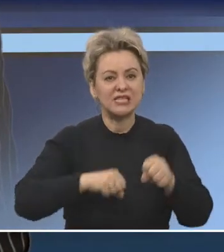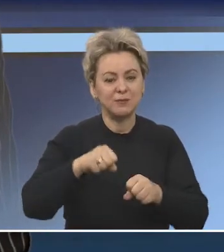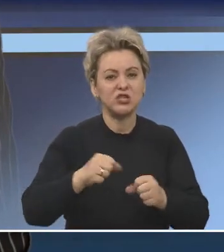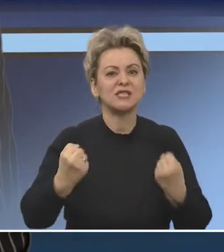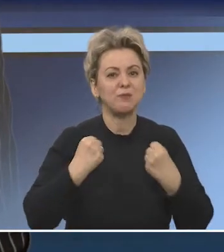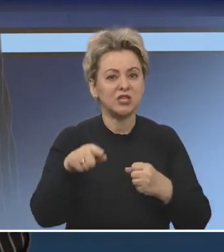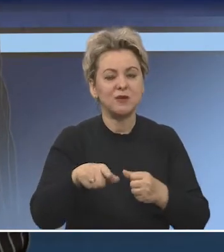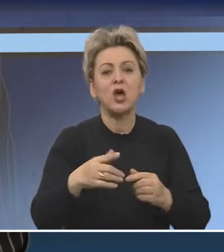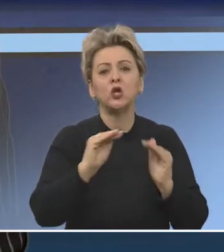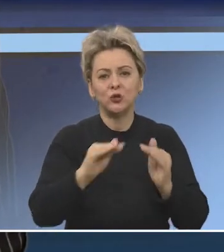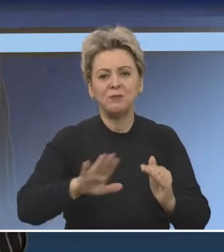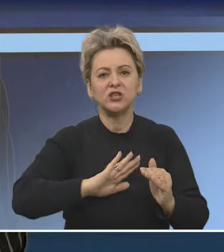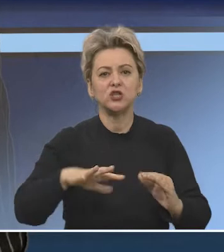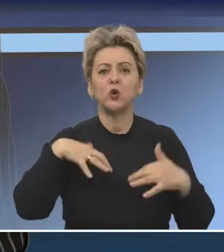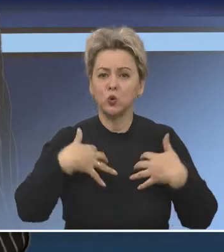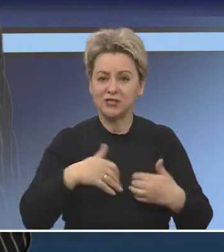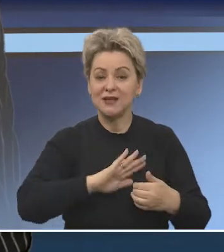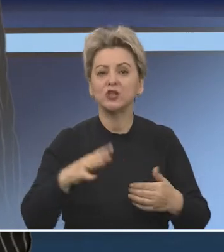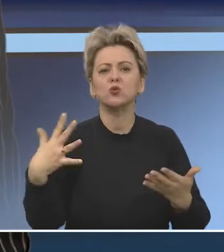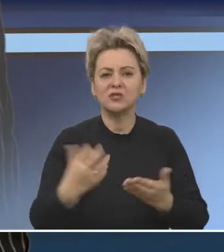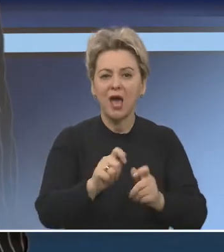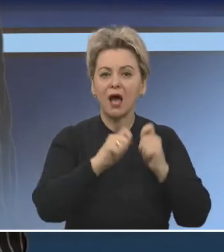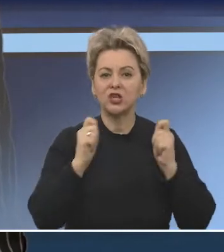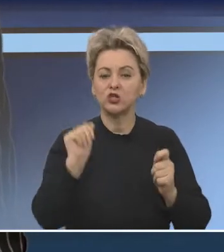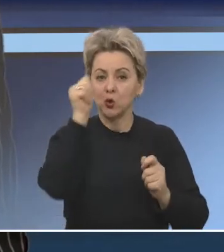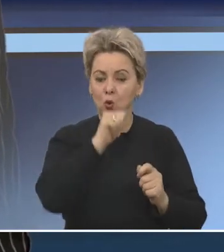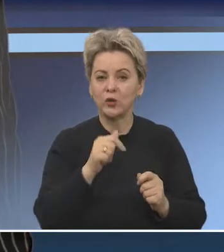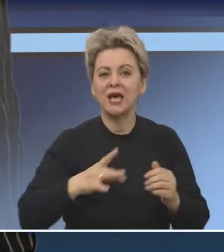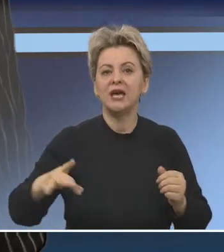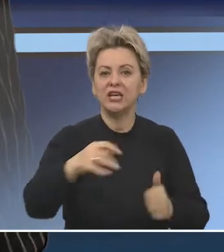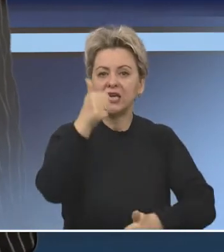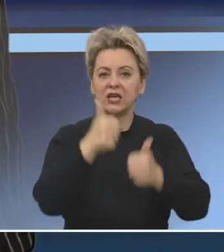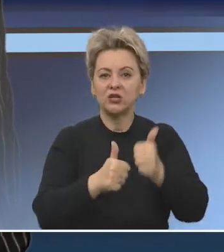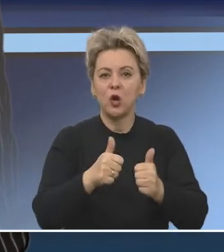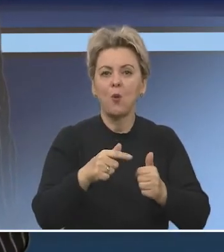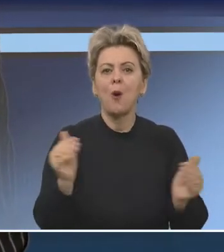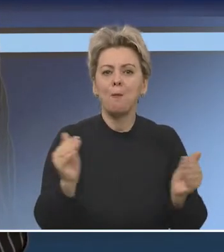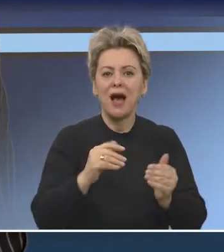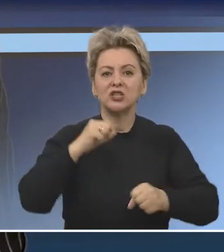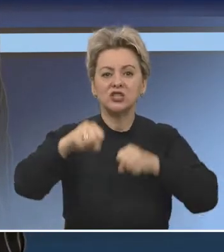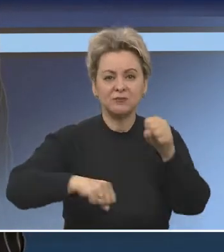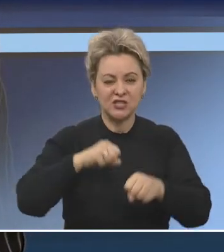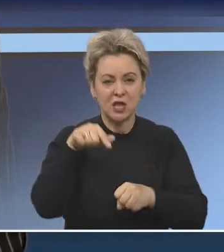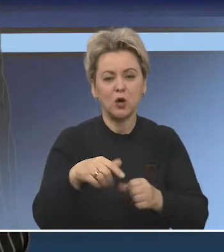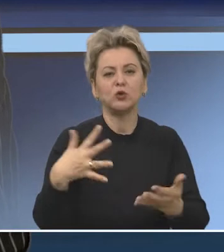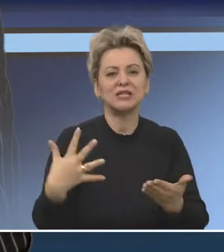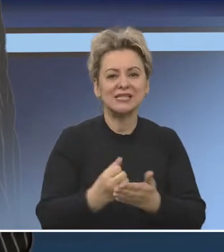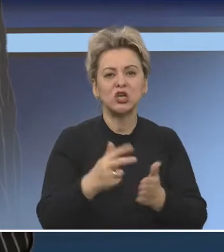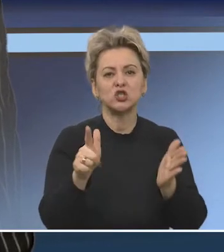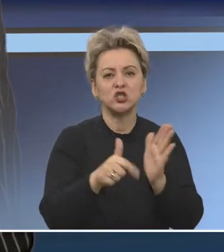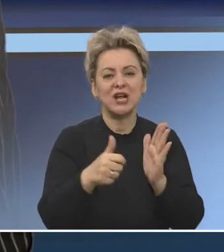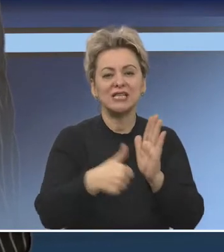велосипедистов. Но ребята не вешают нос, ведь они успели успешно открыть сезон. На региональных соревнованиях по маунтинбайку